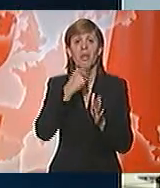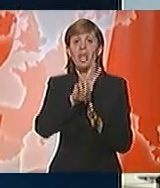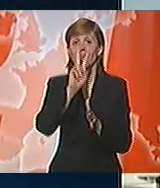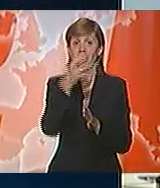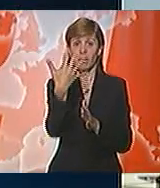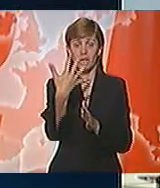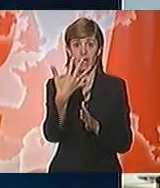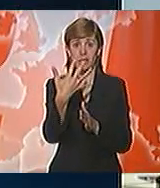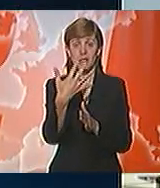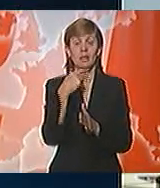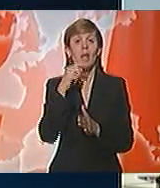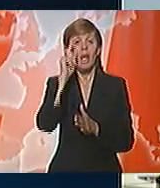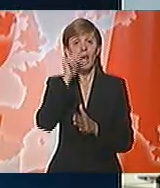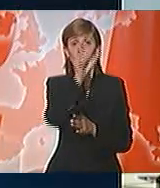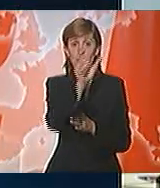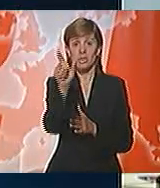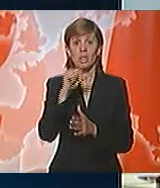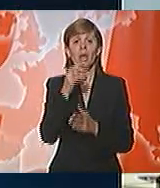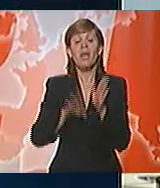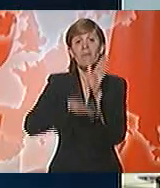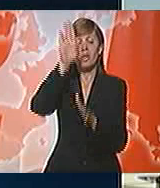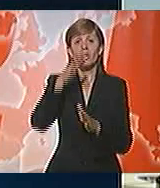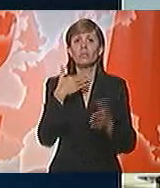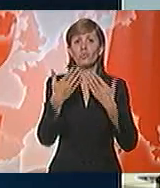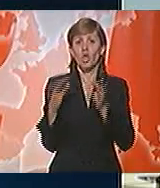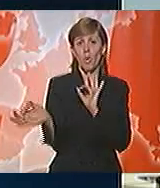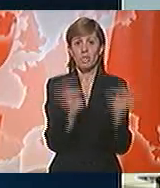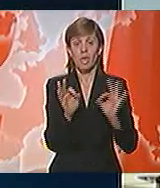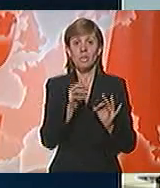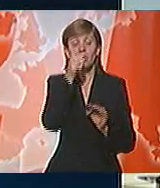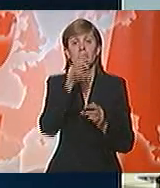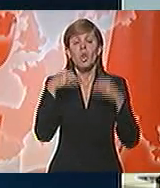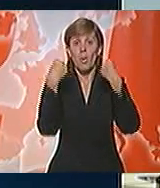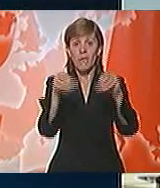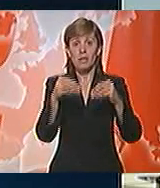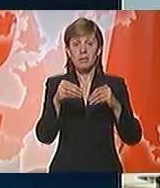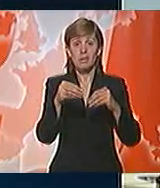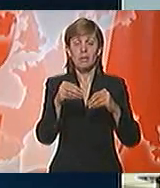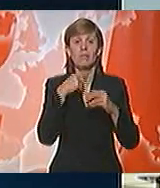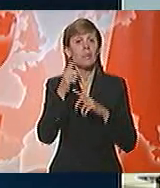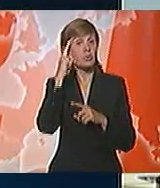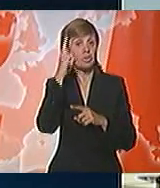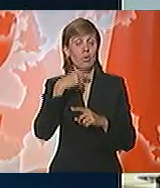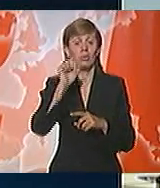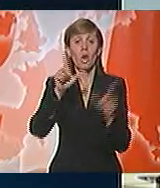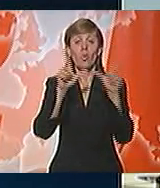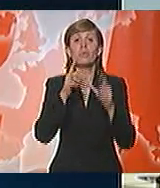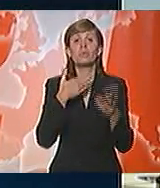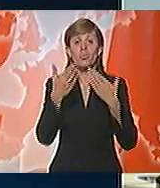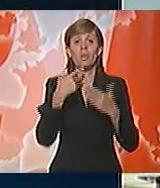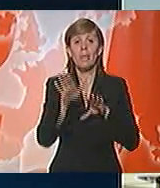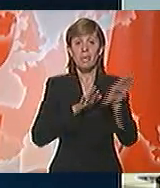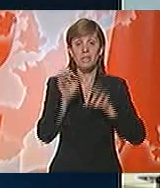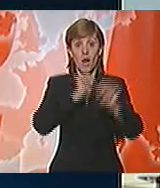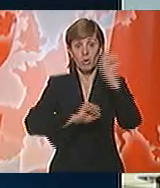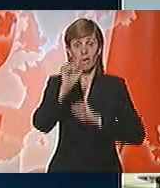250 narodnih poslanika i nešto je više Skupštinskog obezbedjenja, što se da objasniti činjenicom da je u Skupštini ministar